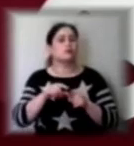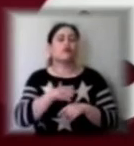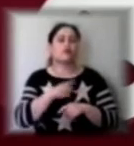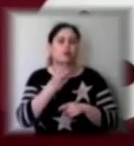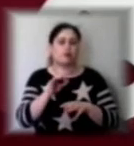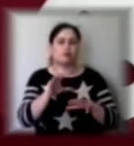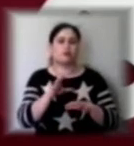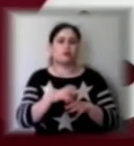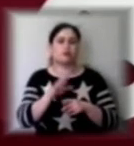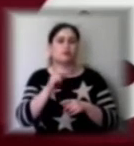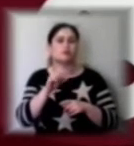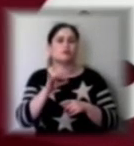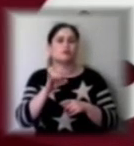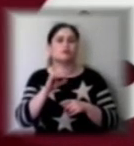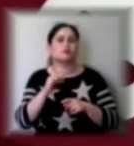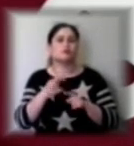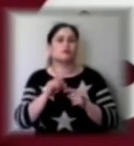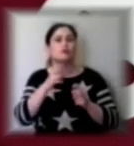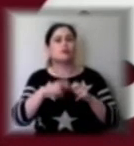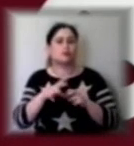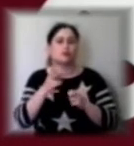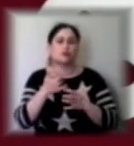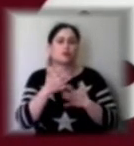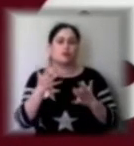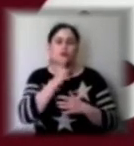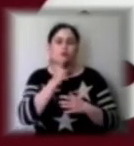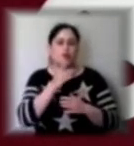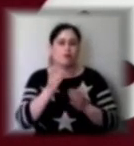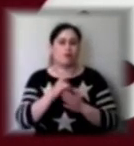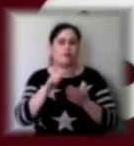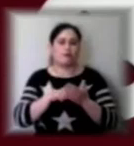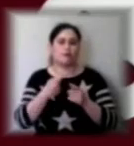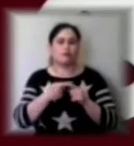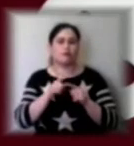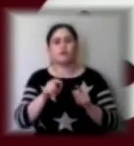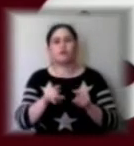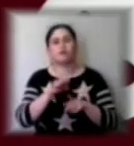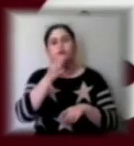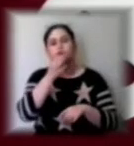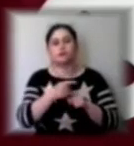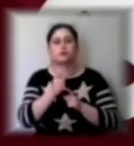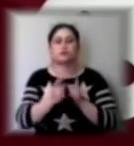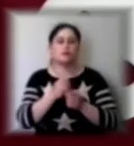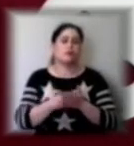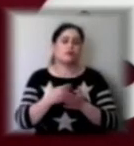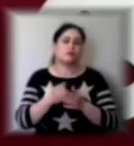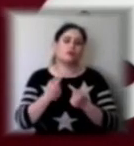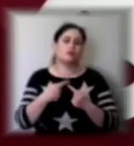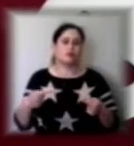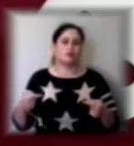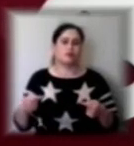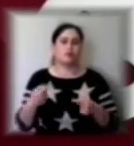може розглядатися дуже невеличкий перелік питань. Це, скажімо, якісь зміни до бюджету і таке інше. Напихали,